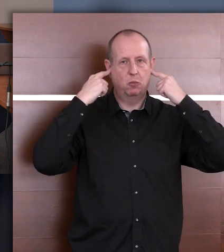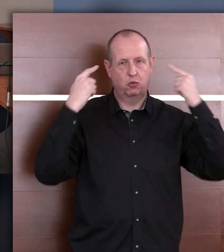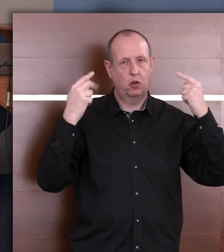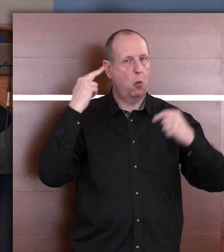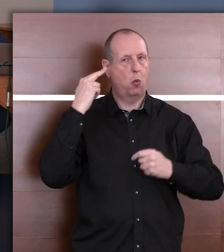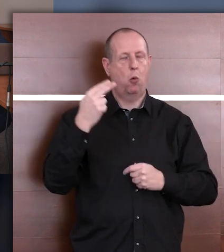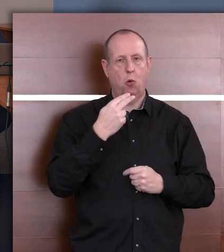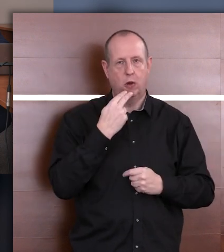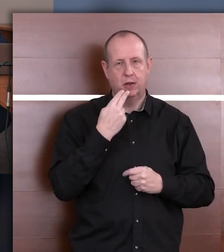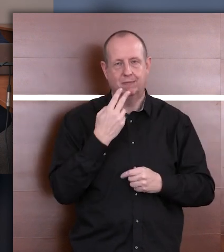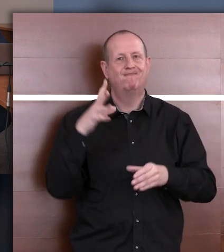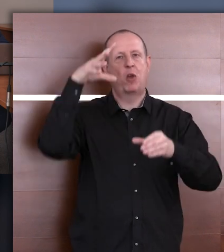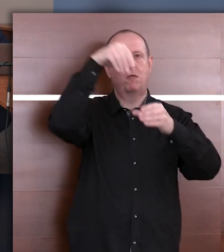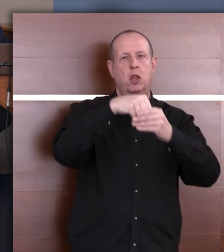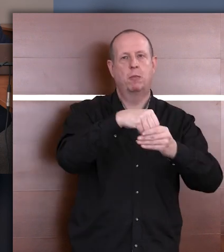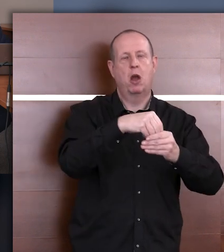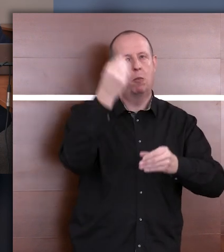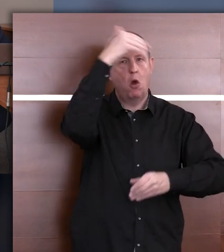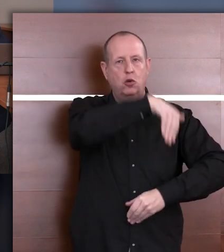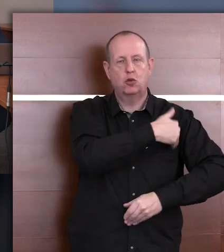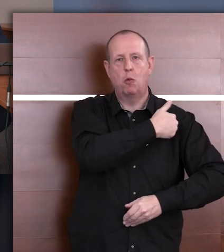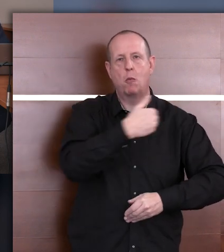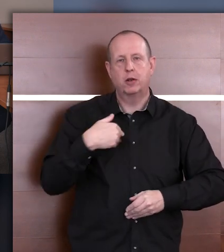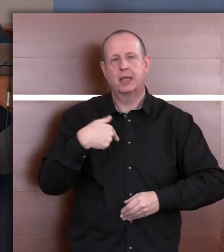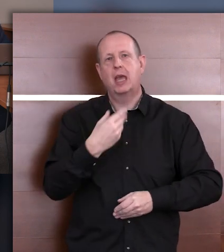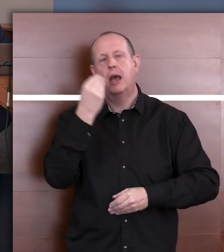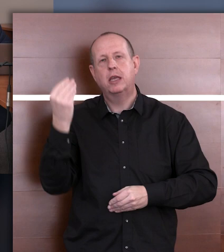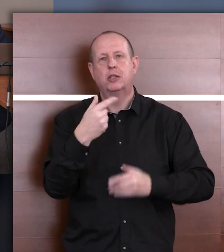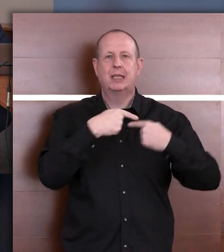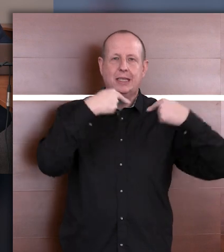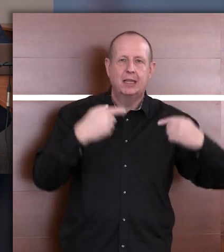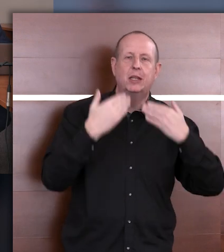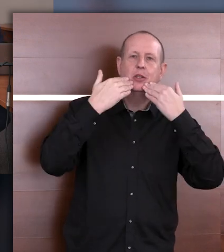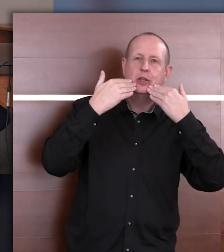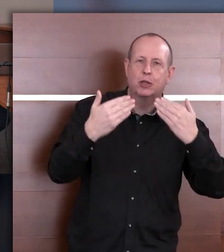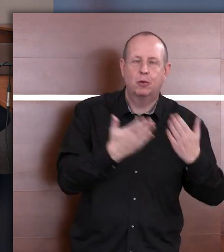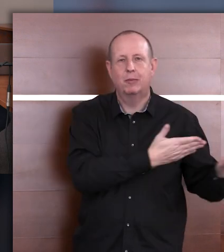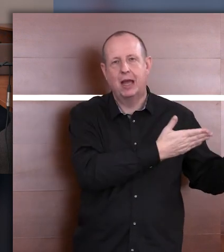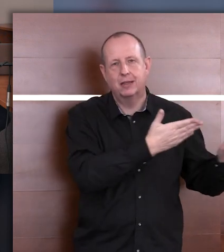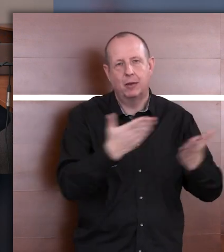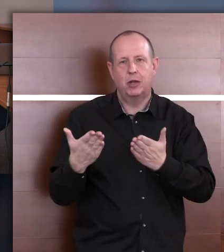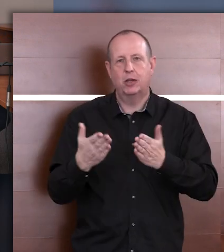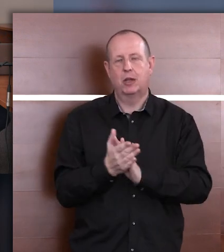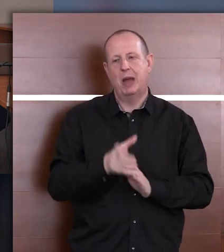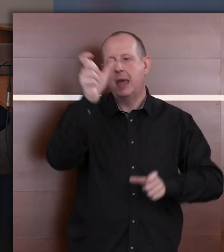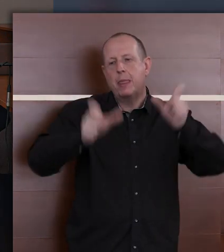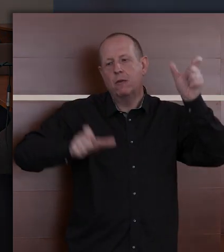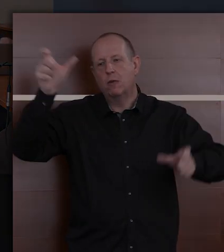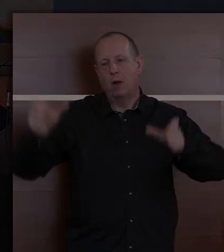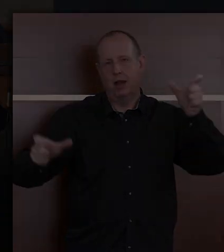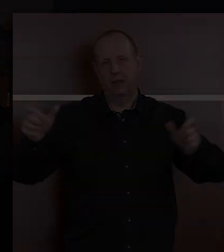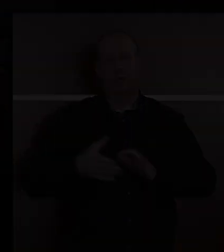wprowadzić do polskich szkół. Tak, ja jeszcze raz Państwu serdecznie dziękuję też za wypowiedzi indywidualnie.